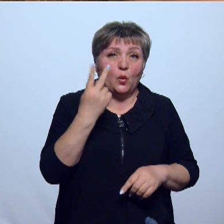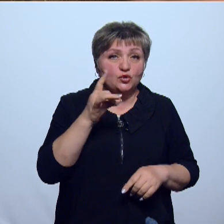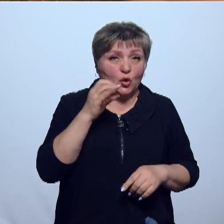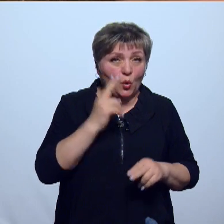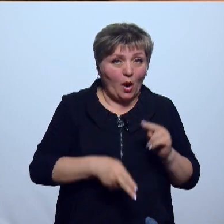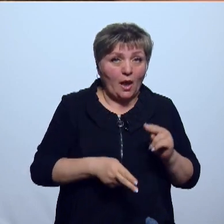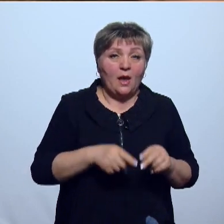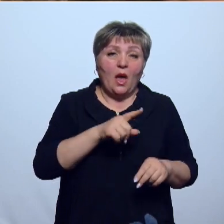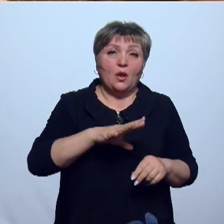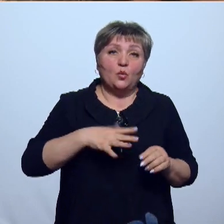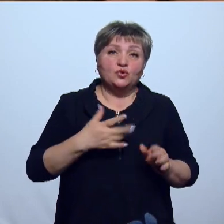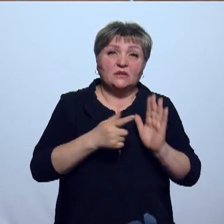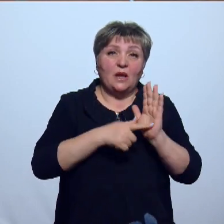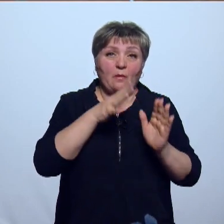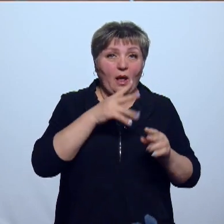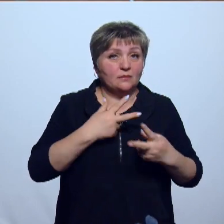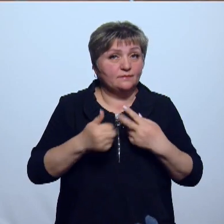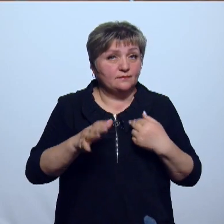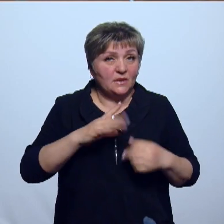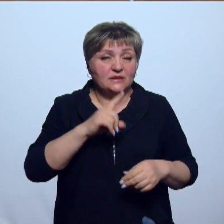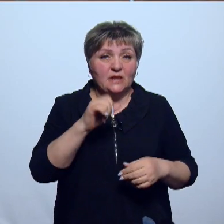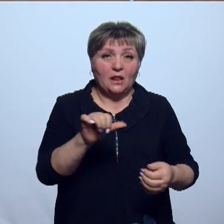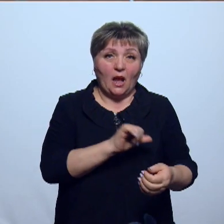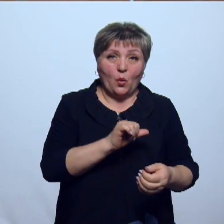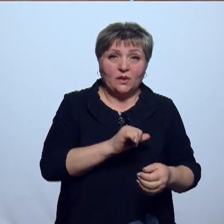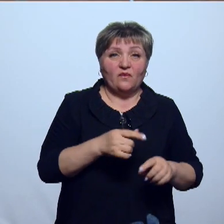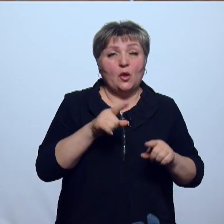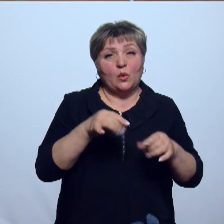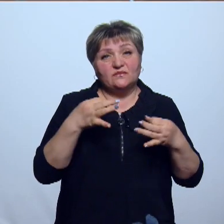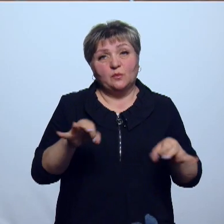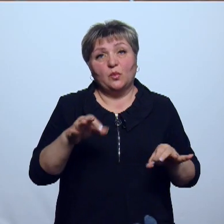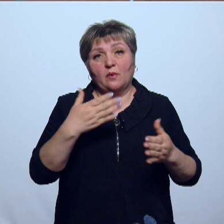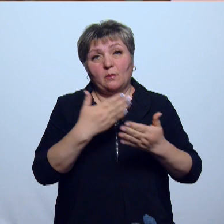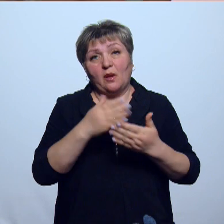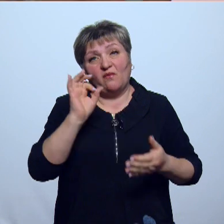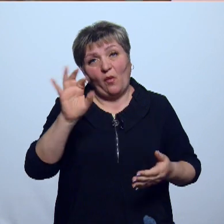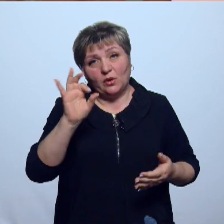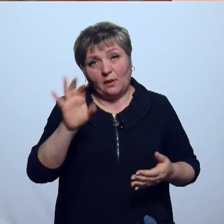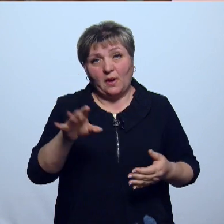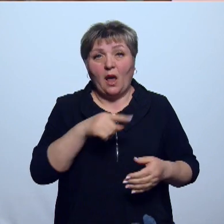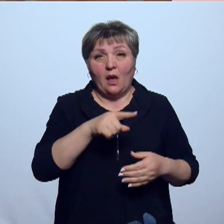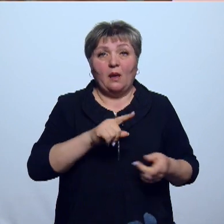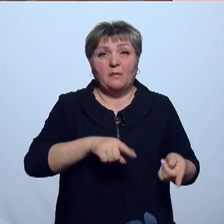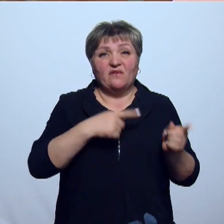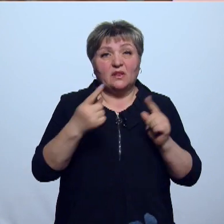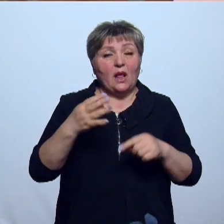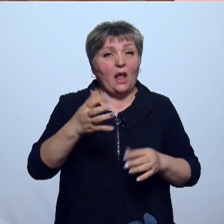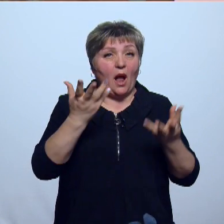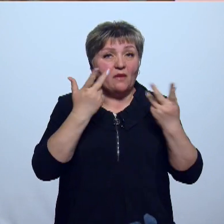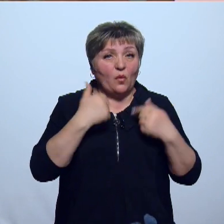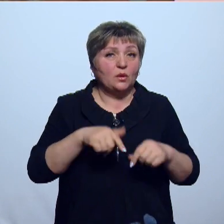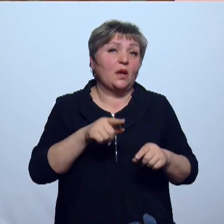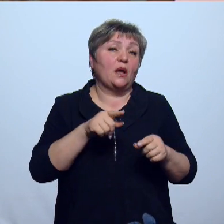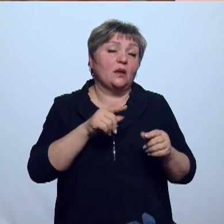отсидела семь лет. И оба раза из-за наркотиков. На свободу Люба выйдет в октябре. Сейчас переведена на максимально комфортные условия